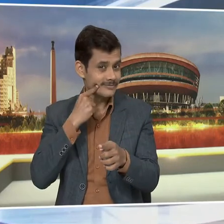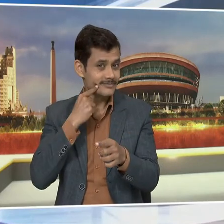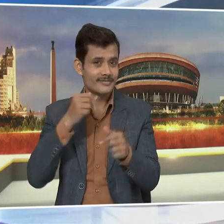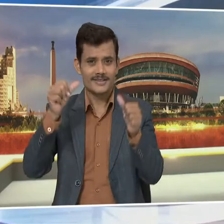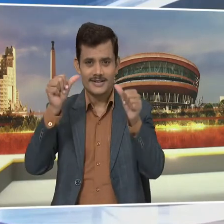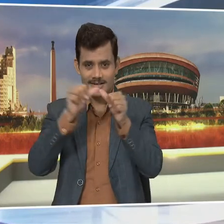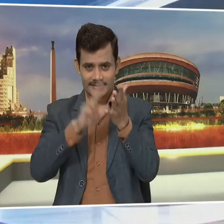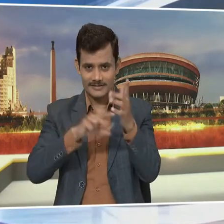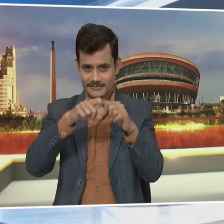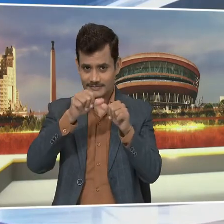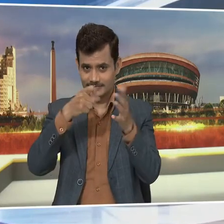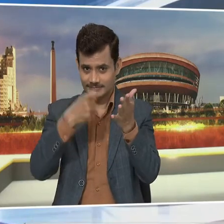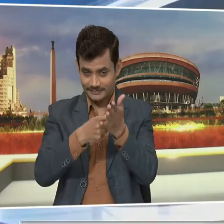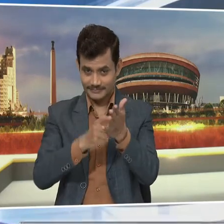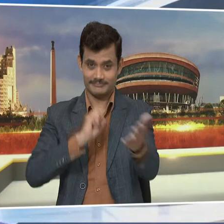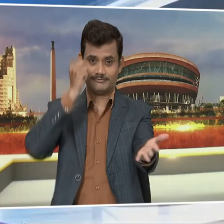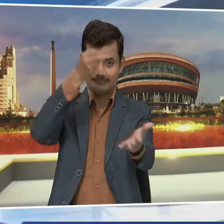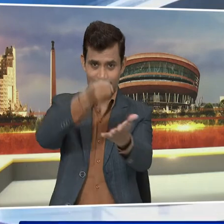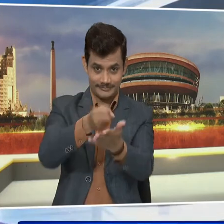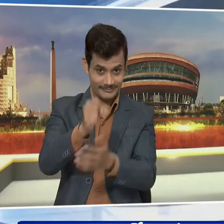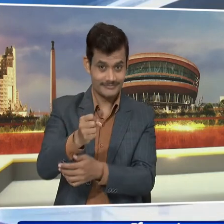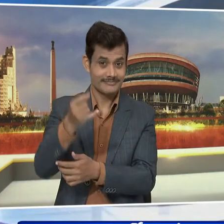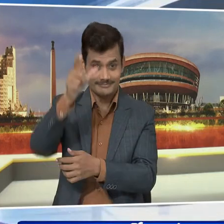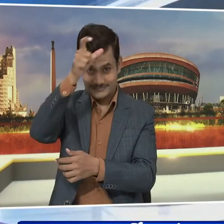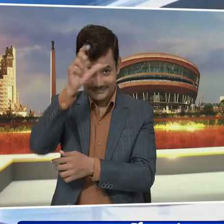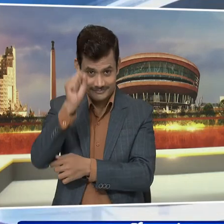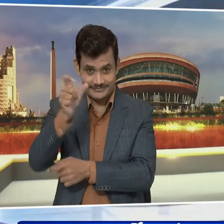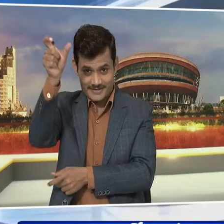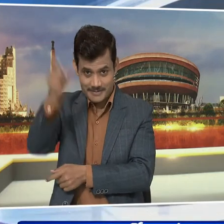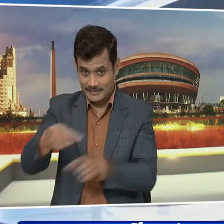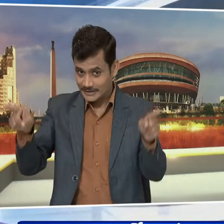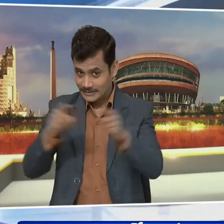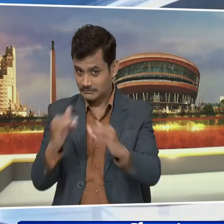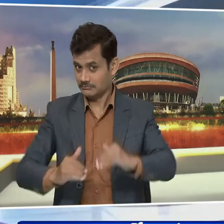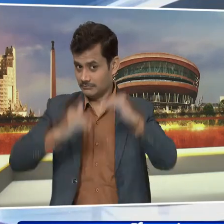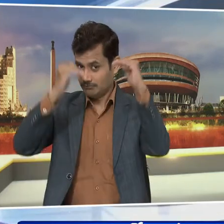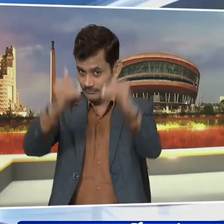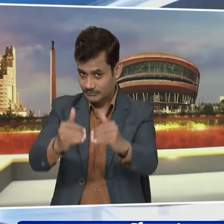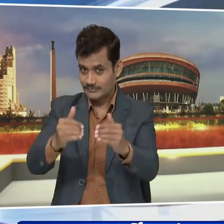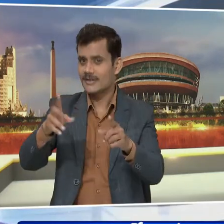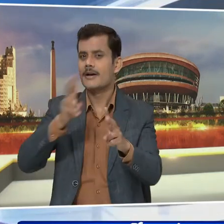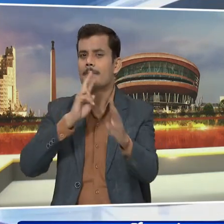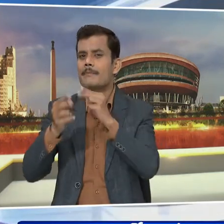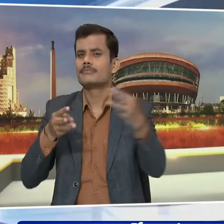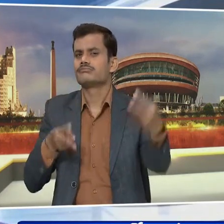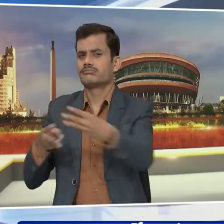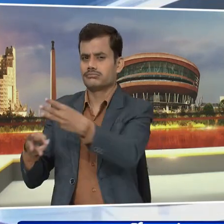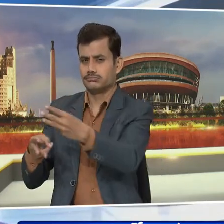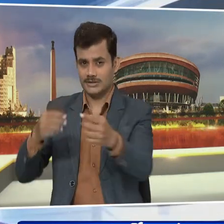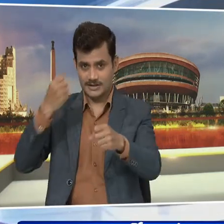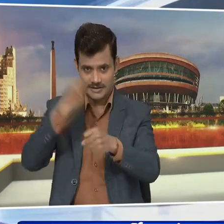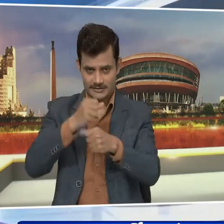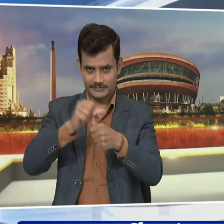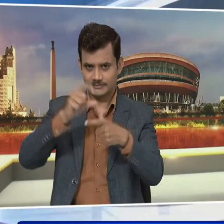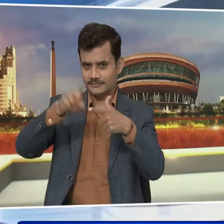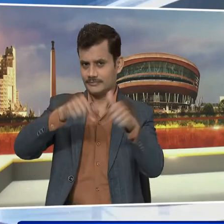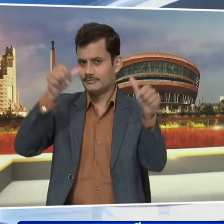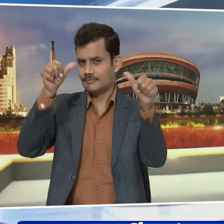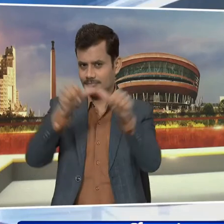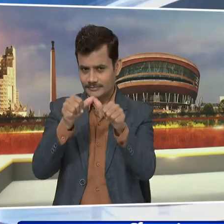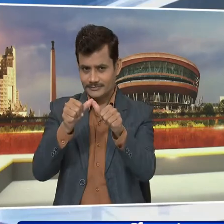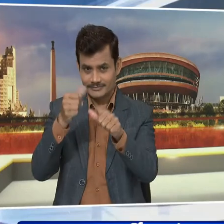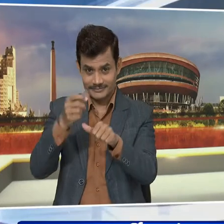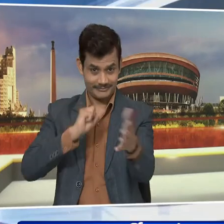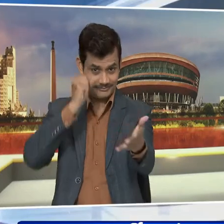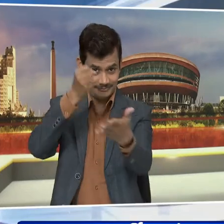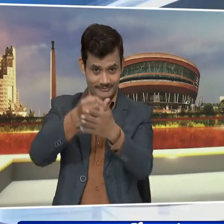जहां वे तुर्किये के अपने समकक्ष हकन फिदान के साथ गज़ा संगर्ष पर बातचीत करेंगे ब्लिंकन के आने से कुछ घंटों